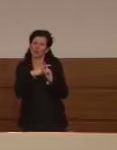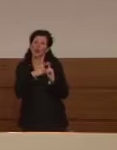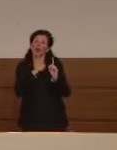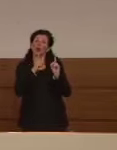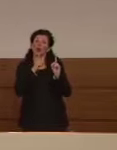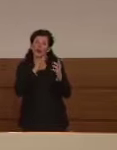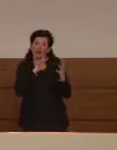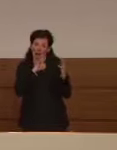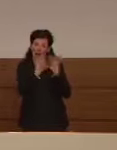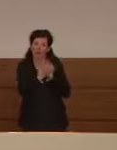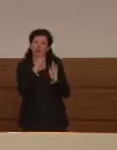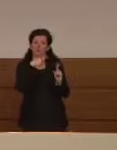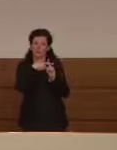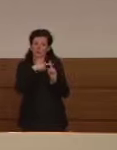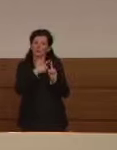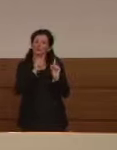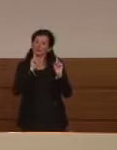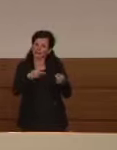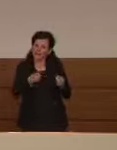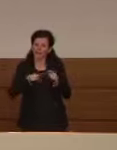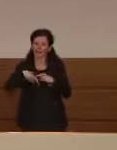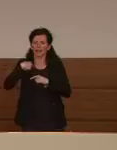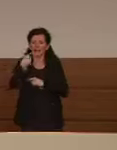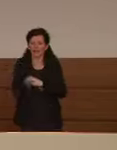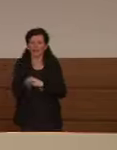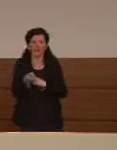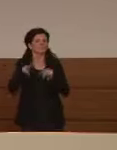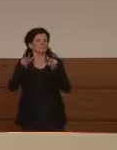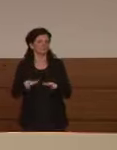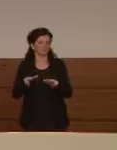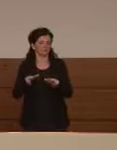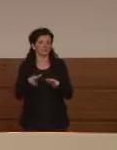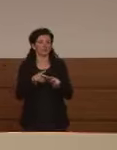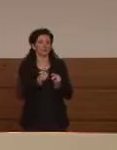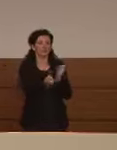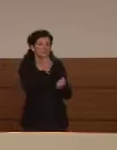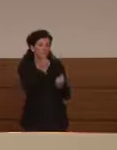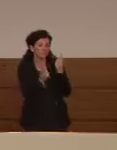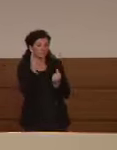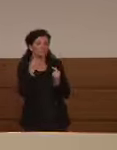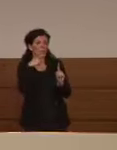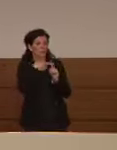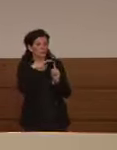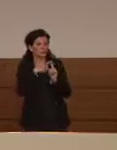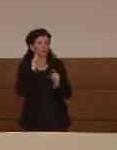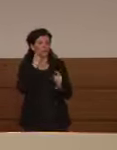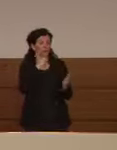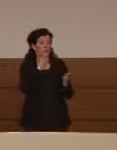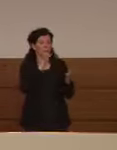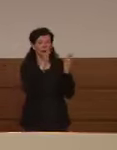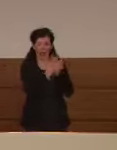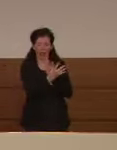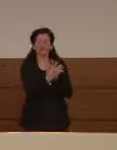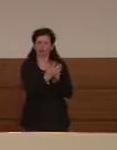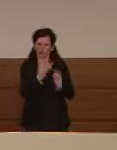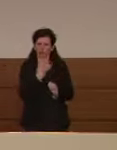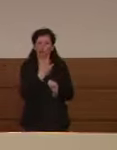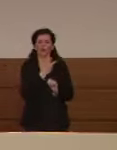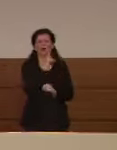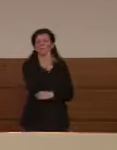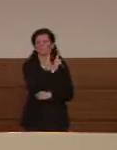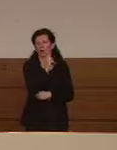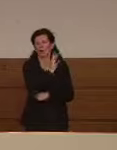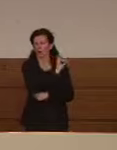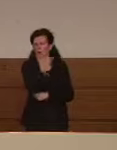in attesa di. Quindi, segnali positivi ci sono. Il numero ancora elevato di casi e di morti attribuibili al contagio avvenuti